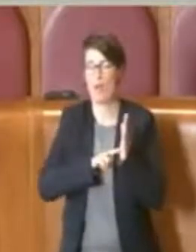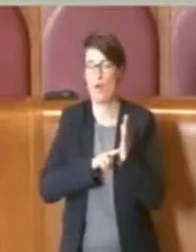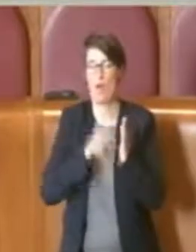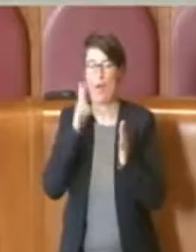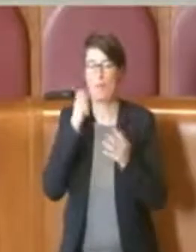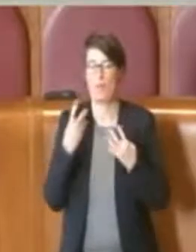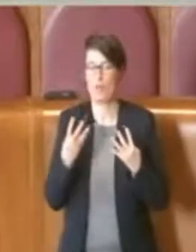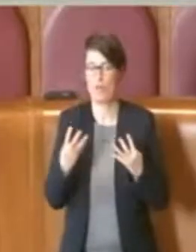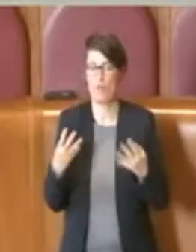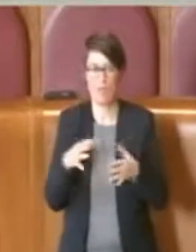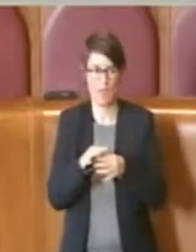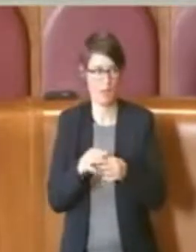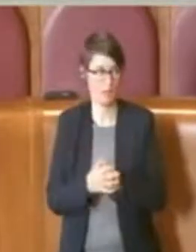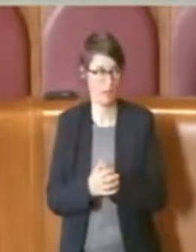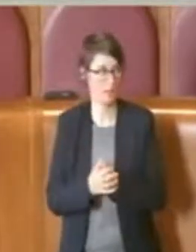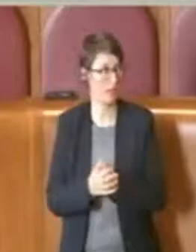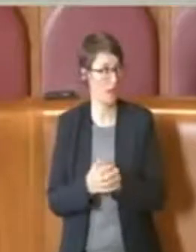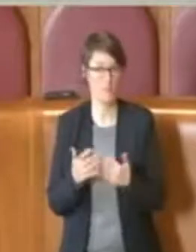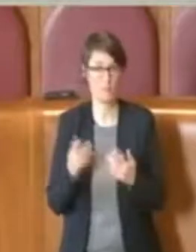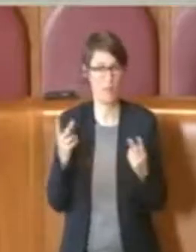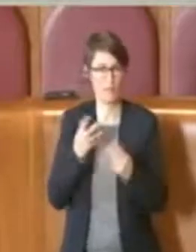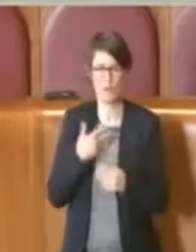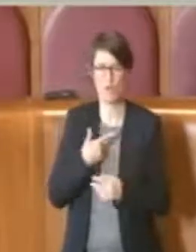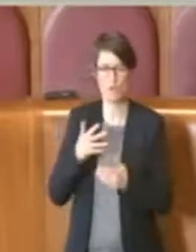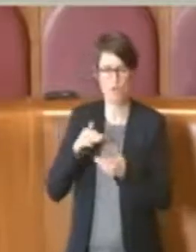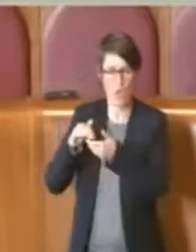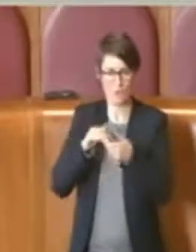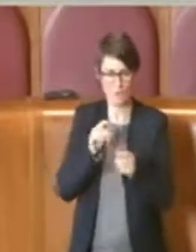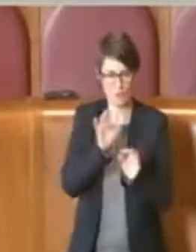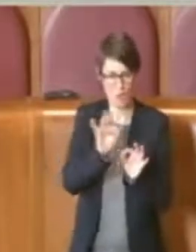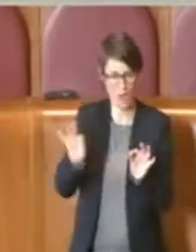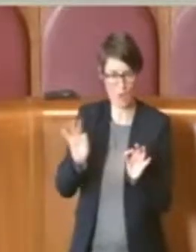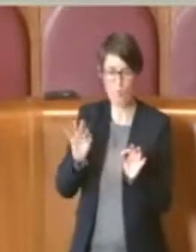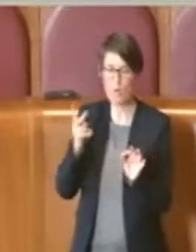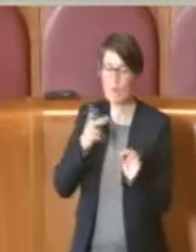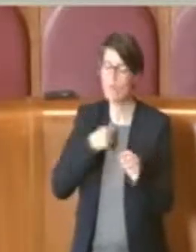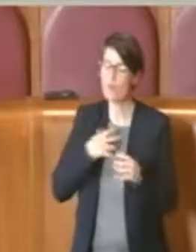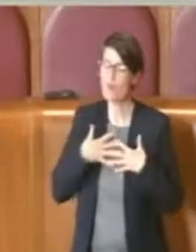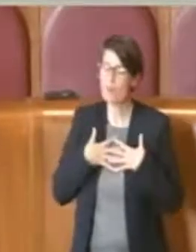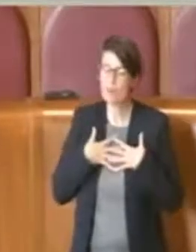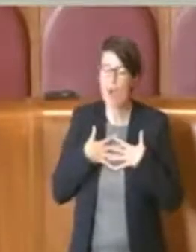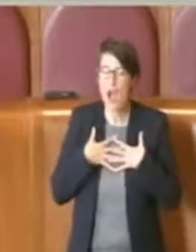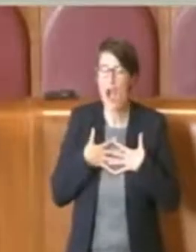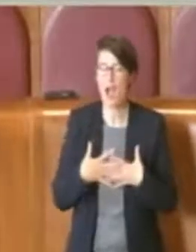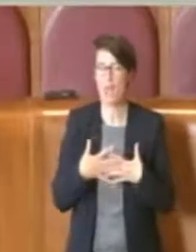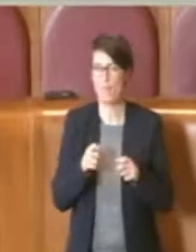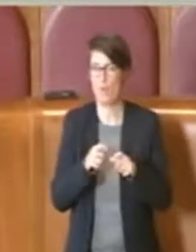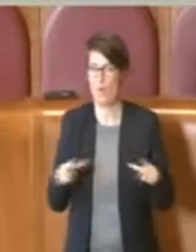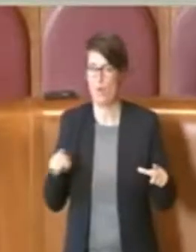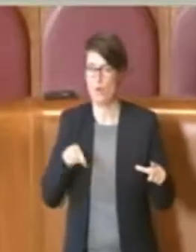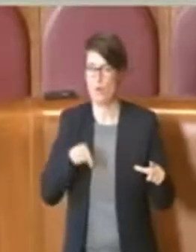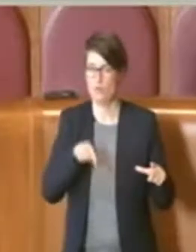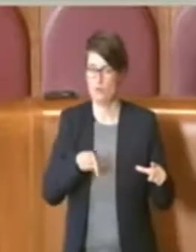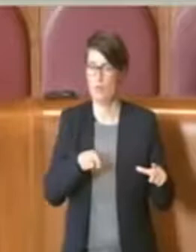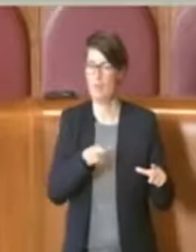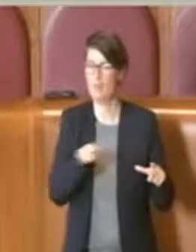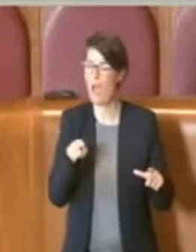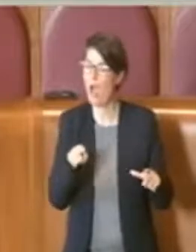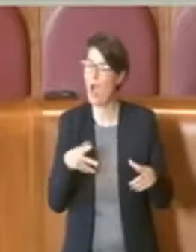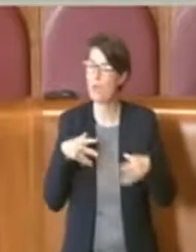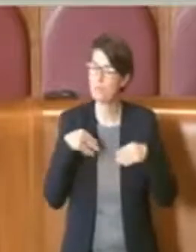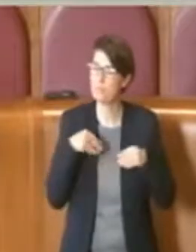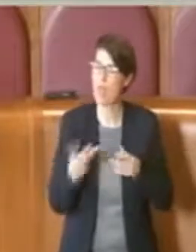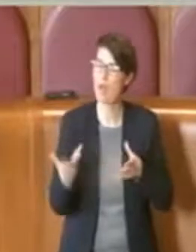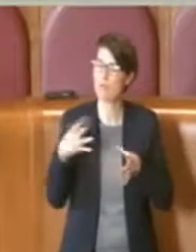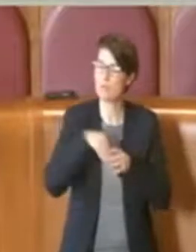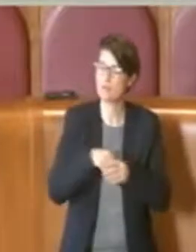veramente associazioni che con vero amore nei confronti della città stanno partecipando da sempre,